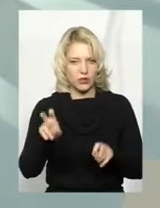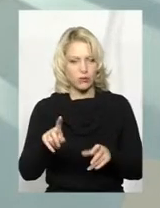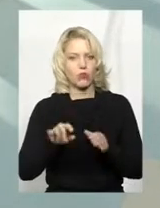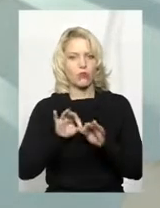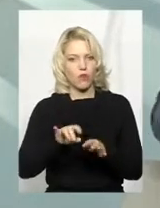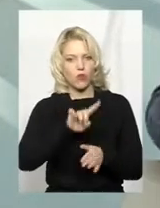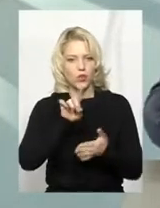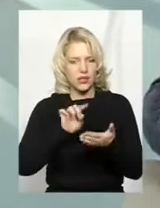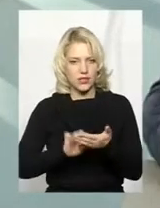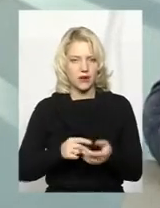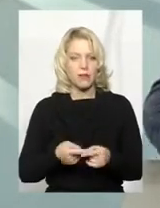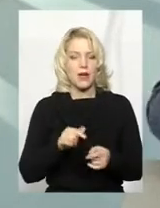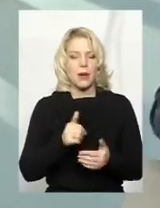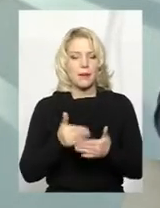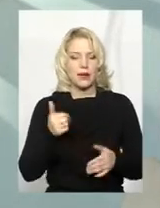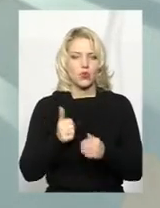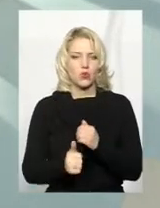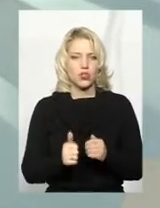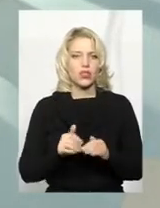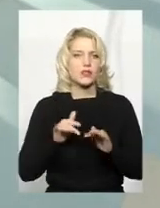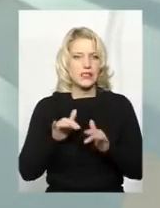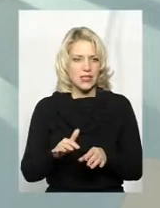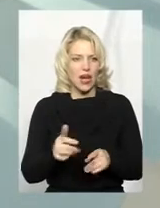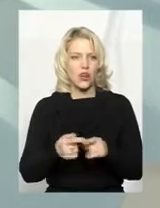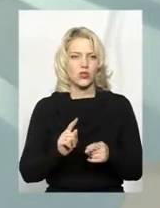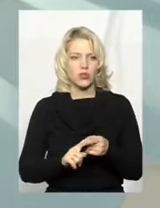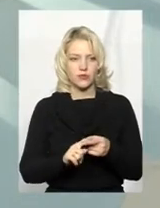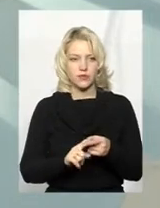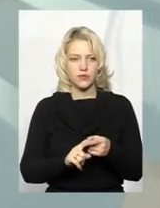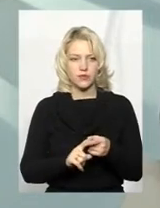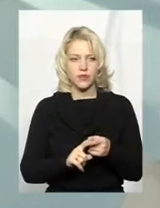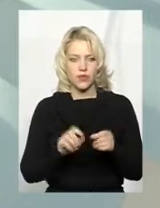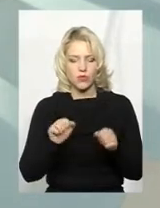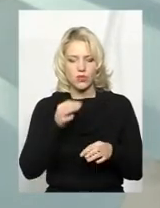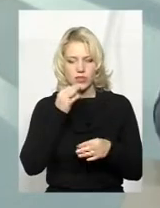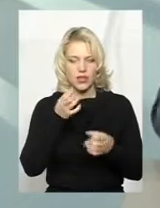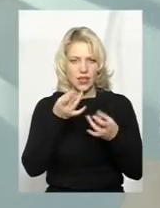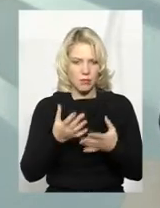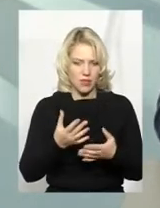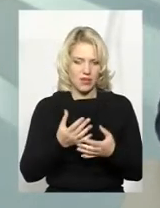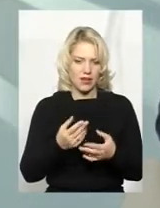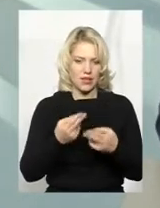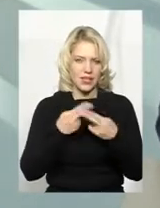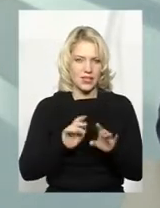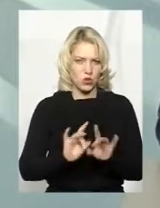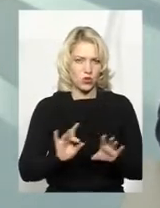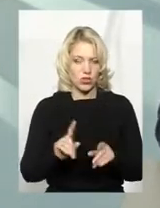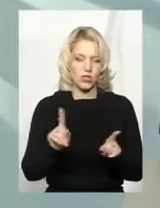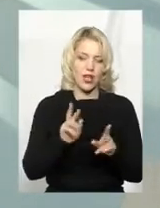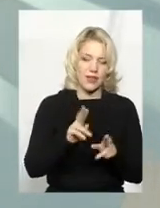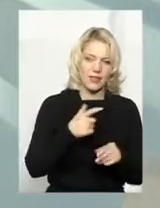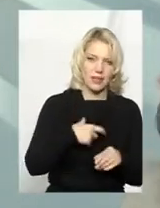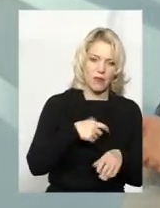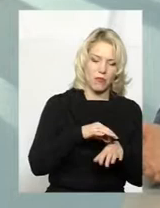однозначно, перед кожним заходом, я так розумію, що і перед роздачою цих листівок буде якесь елементарний інструктаж, як себе поводити, що казати при